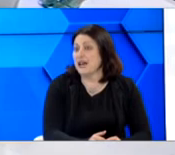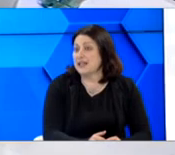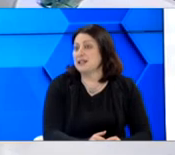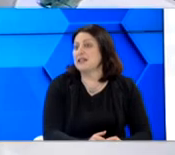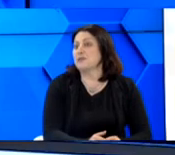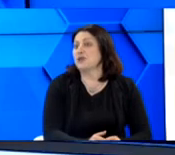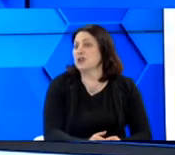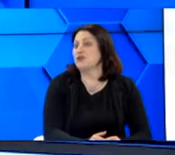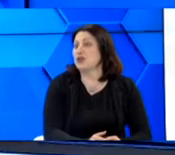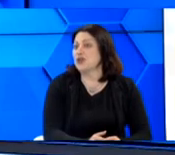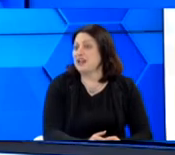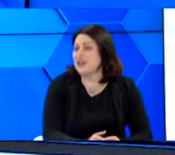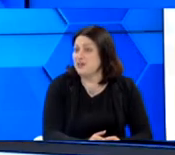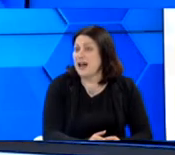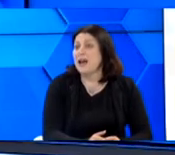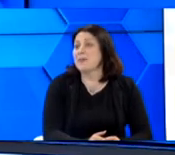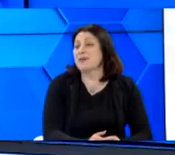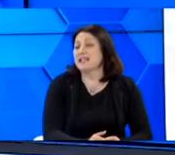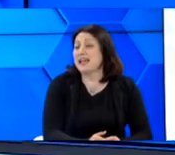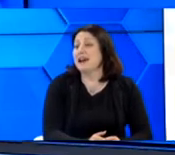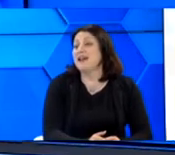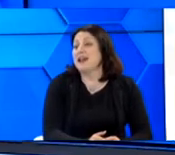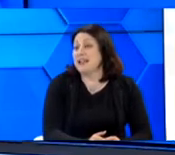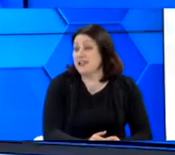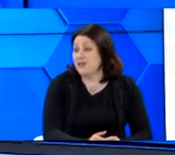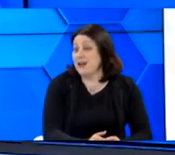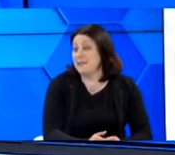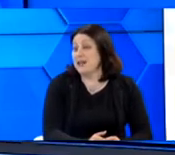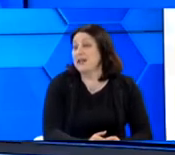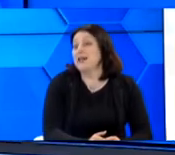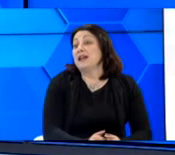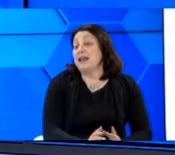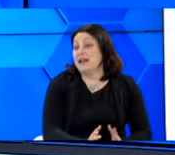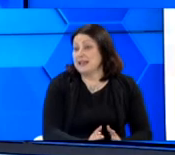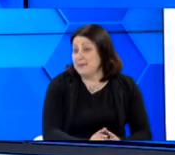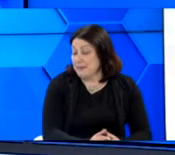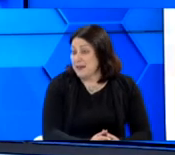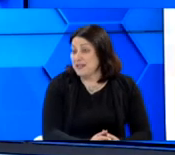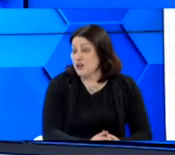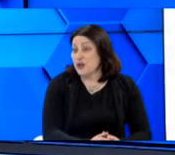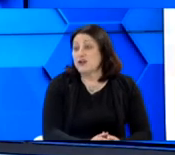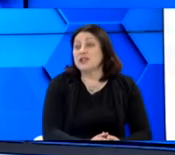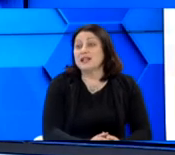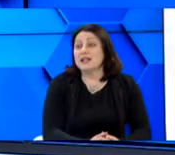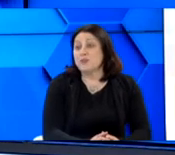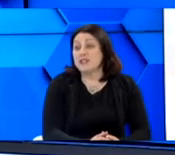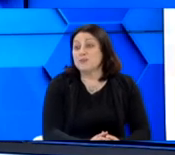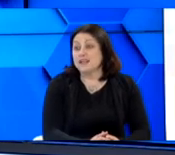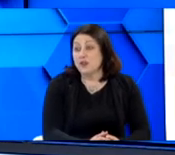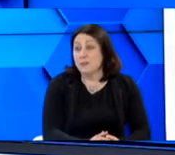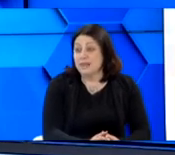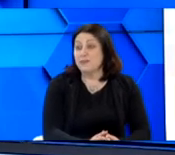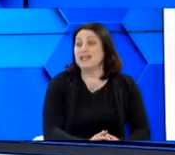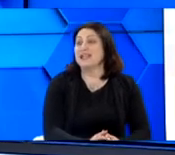Αρναουτάκη, από το Δήμο, τον κύριο Βαρδαβά. Πραγματικά καταφέραμε και πήραμε την διοργάνωση και είναι ένα πολύ